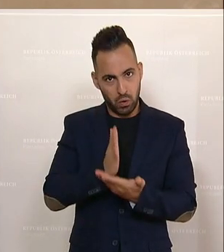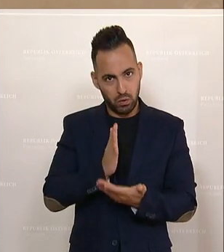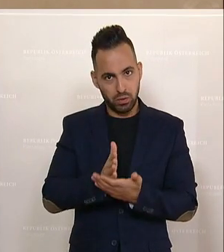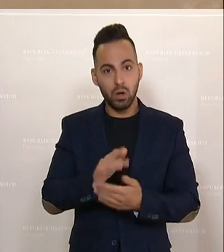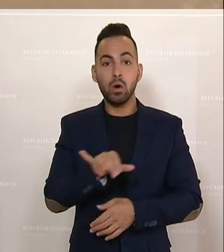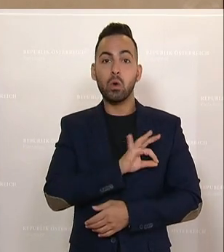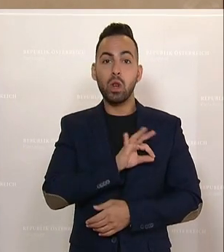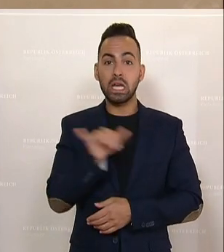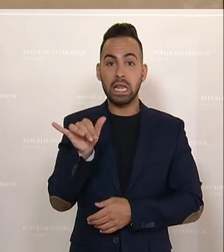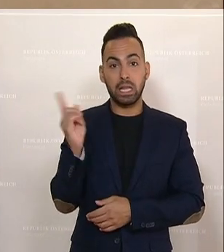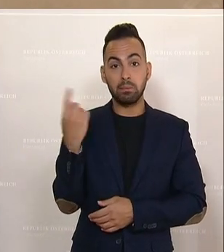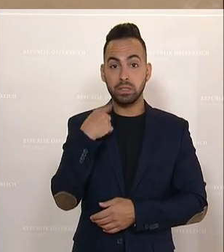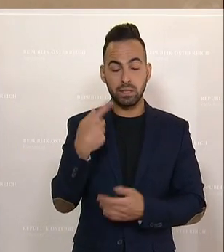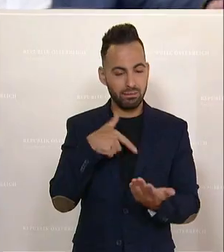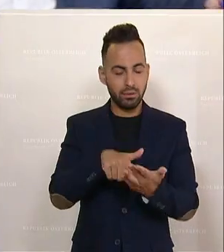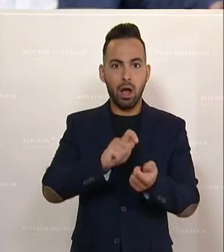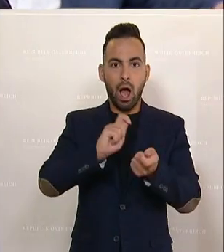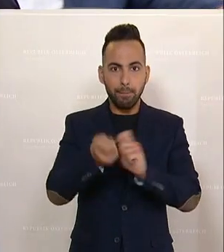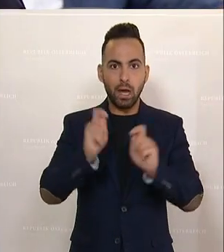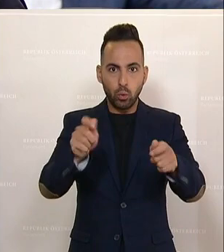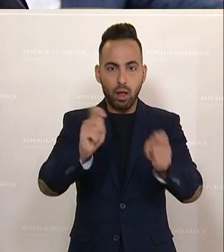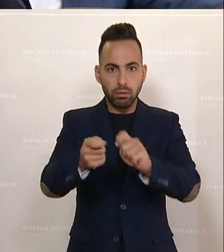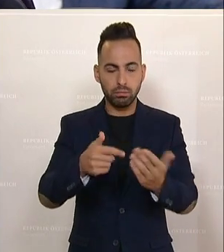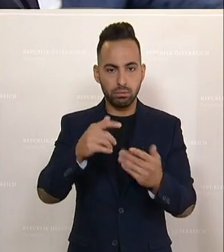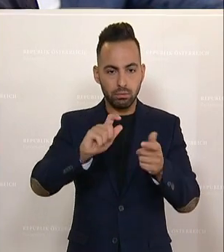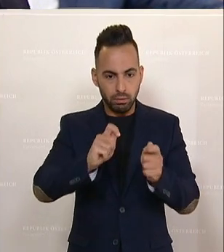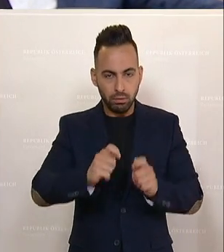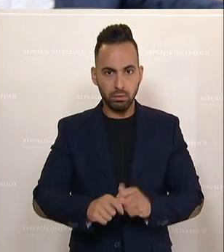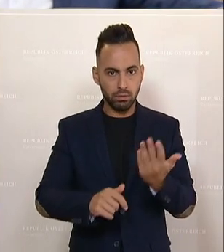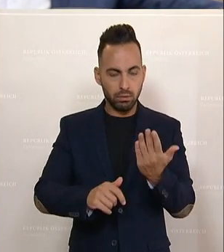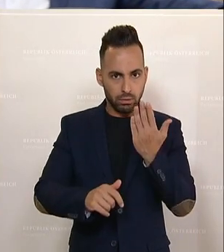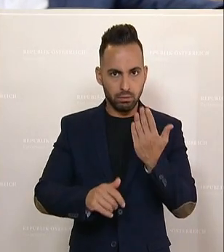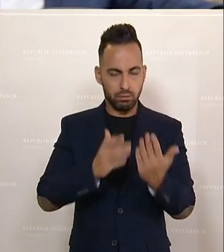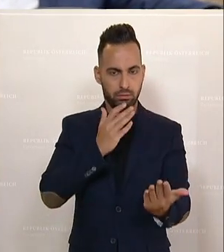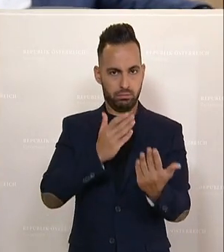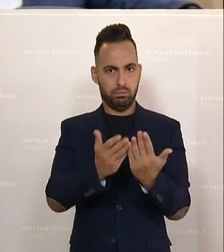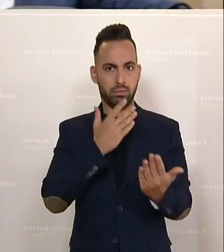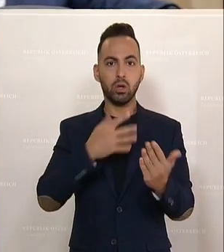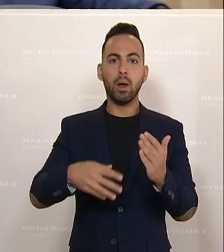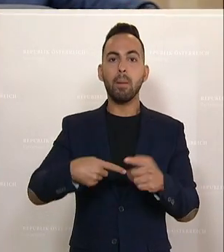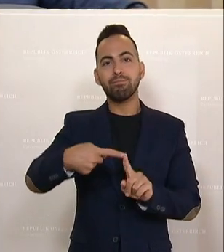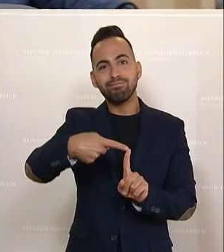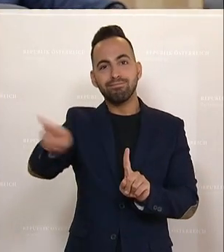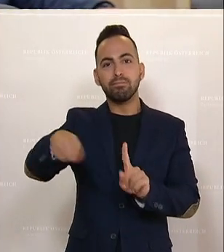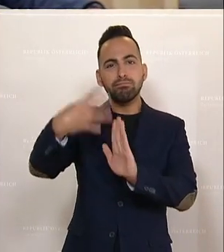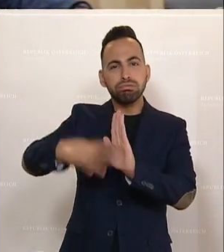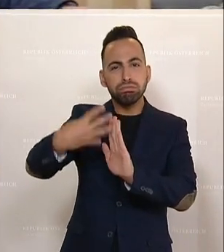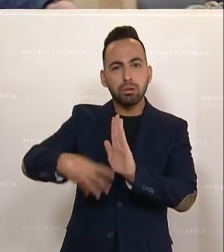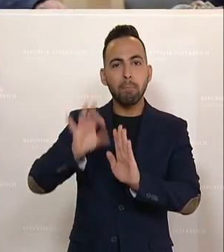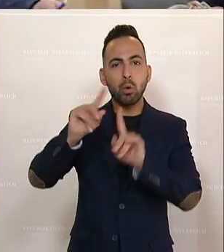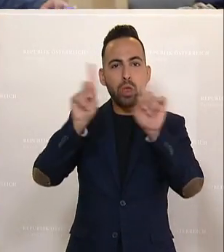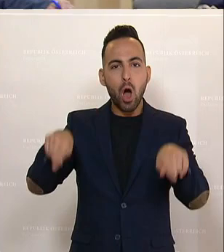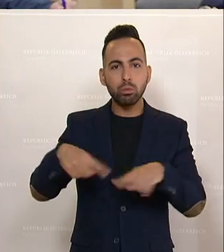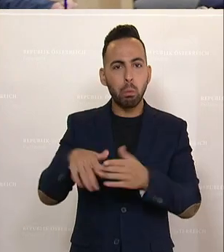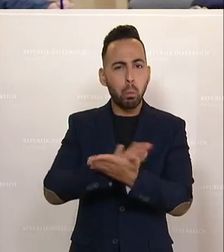Trägerrakete jagt die nächste, ein Abänderungsantrag jagt den nächsten. Es wird überhaupt nichts mehr in Begutachtung geschickt. Und wir